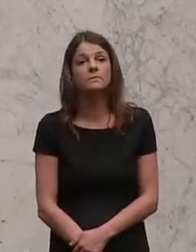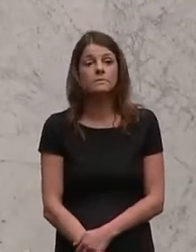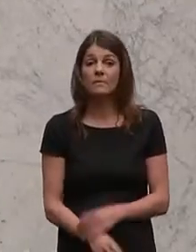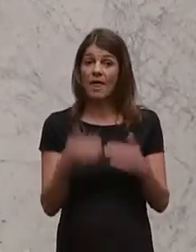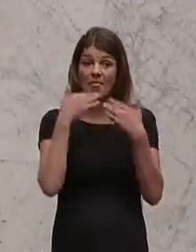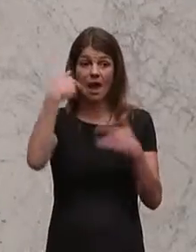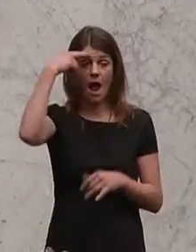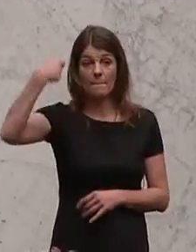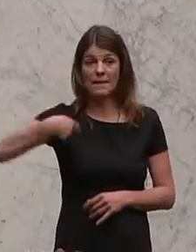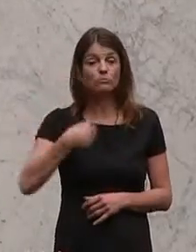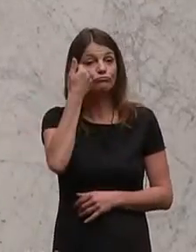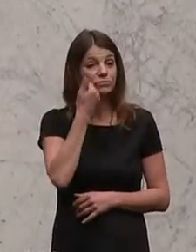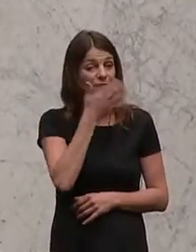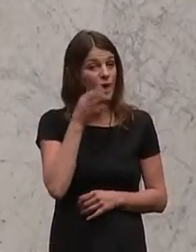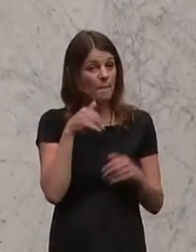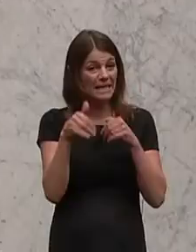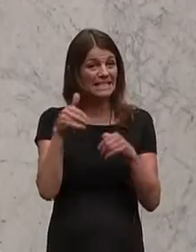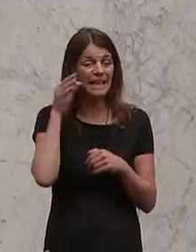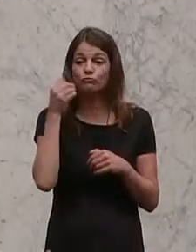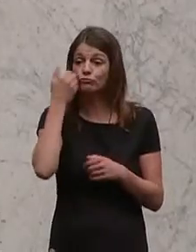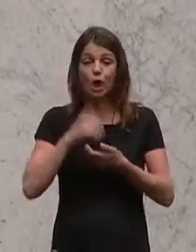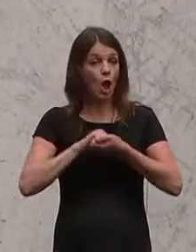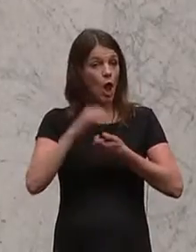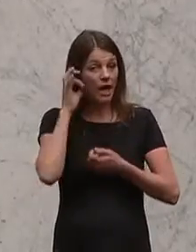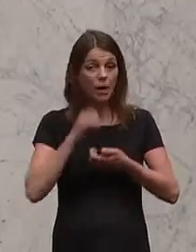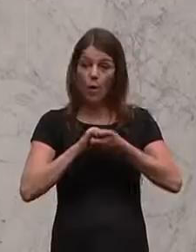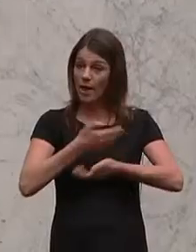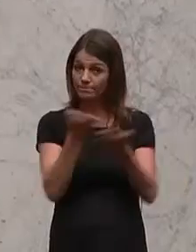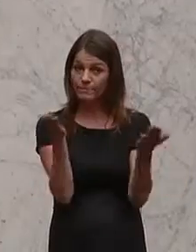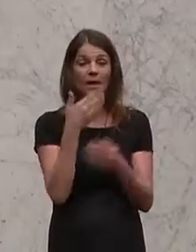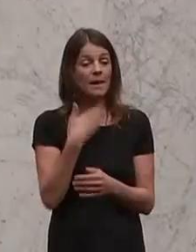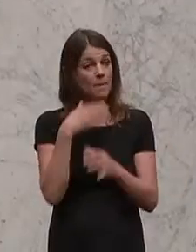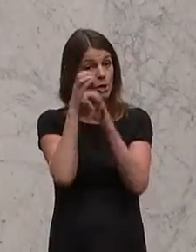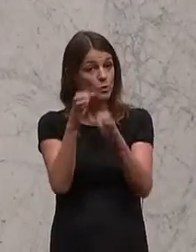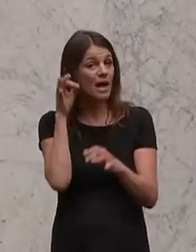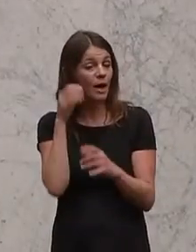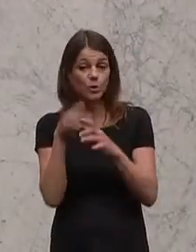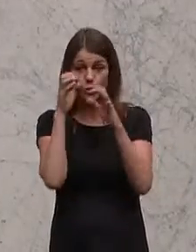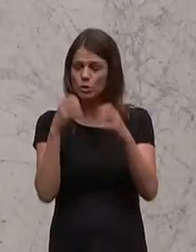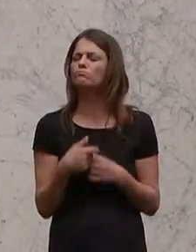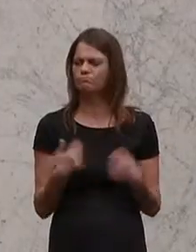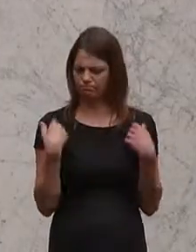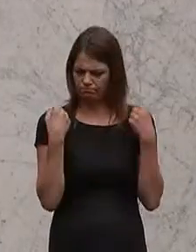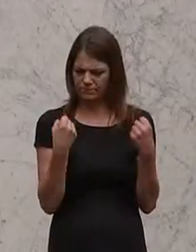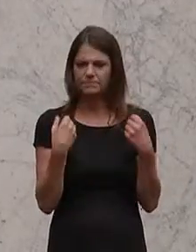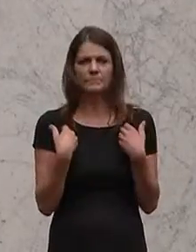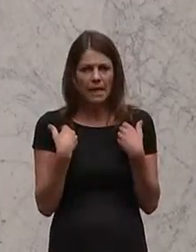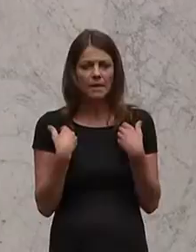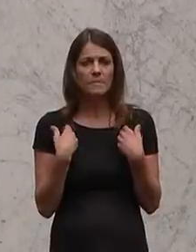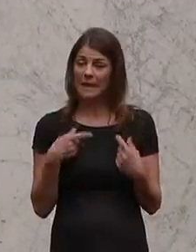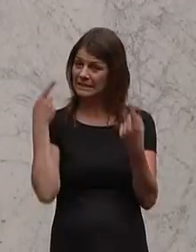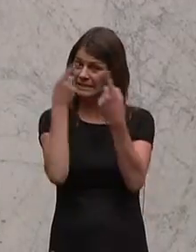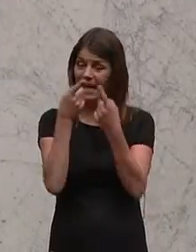Danke, Präsident, geschätzte Frau Ministerin, geschätzte Kolleginnen und Kollegen, liebe Zuseherinnen und Zuseher. Ich bin überzeugt davon, Ziel von